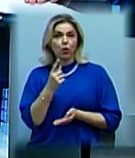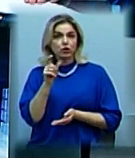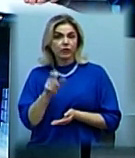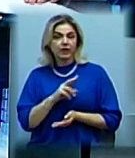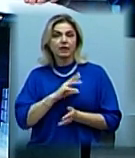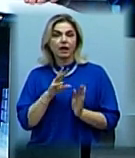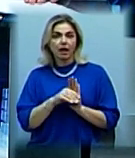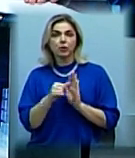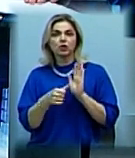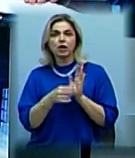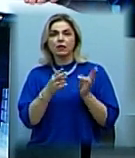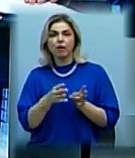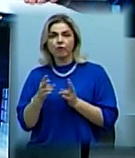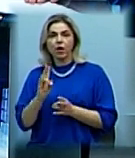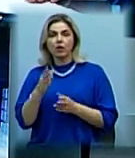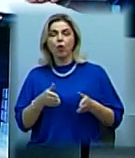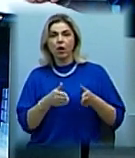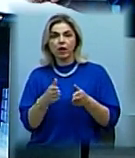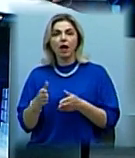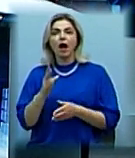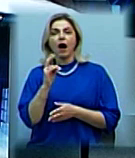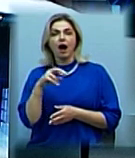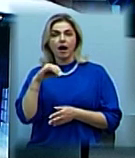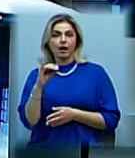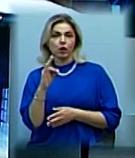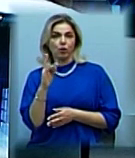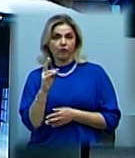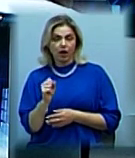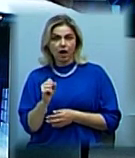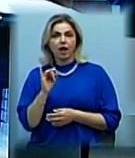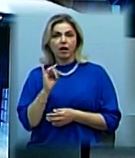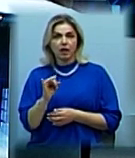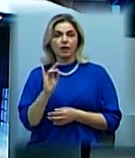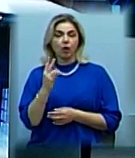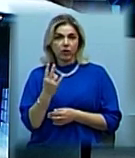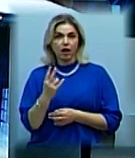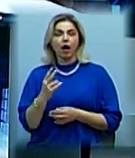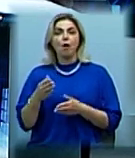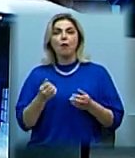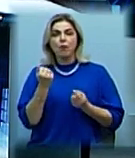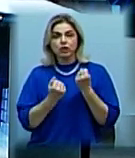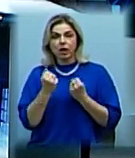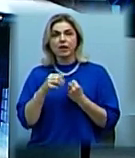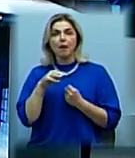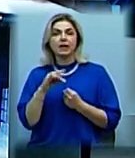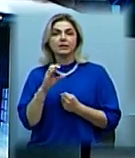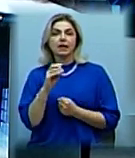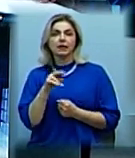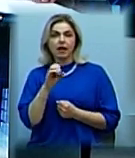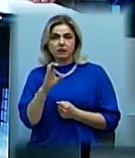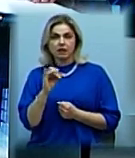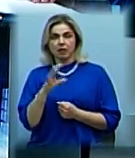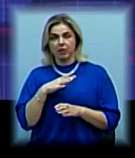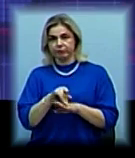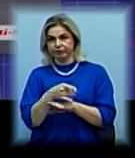травмованих на Миколаївщині на трасі Калинівка-Снігурівка. Водій легкового автомобіля «Мерседес» збив пішохода та злетів у